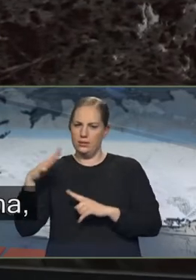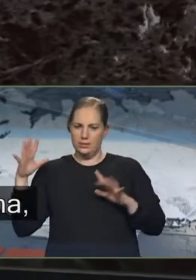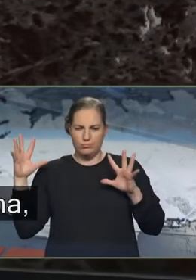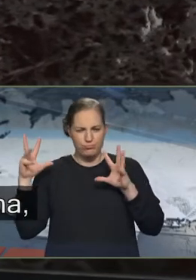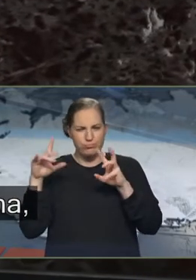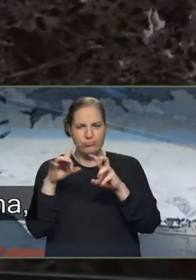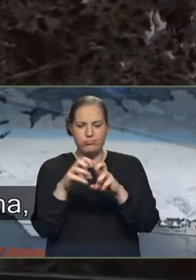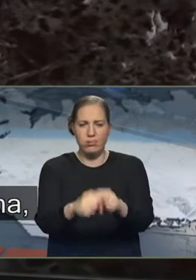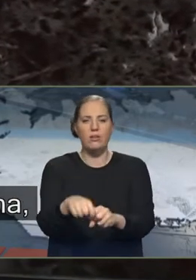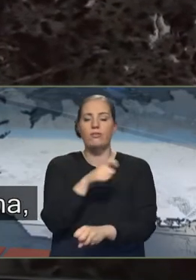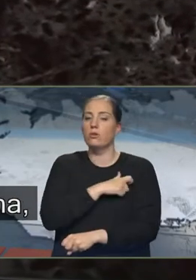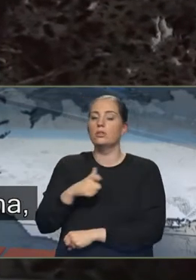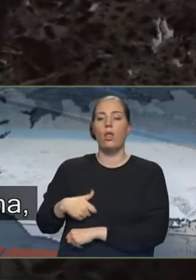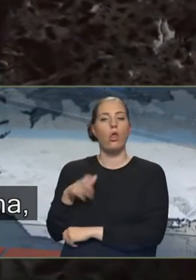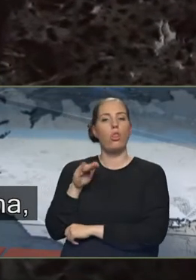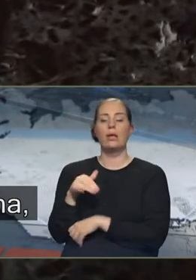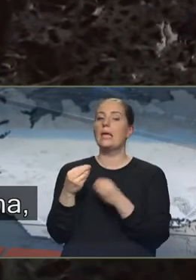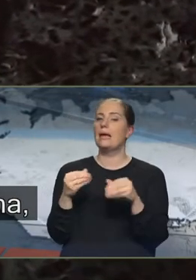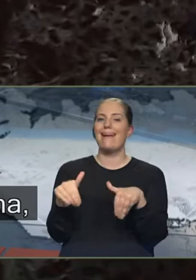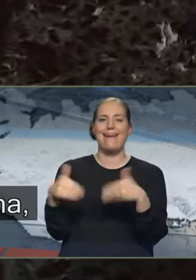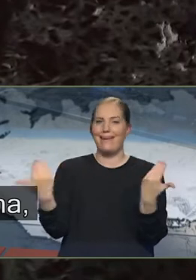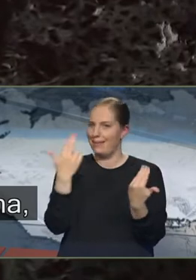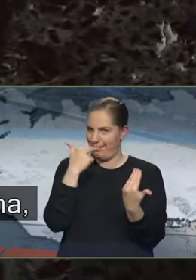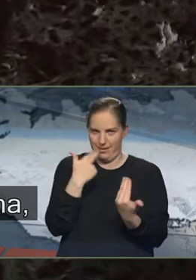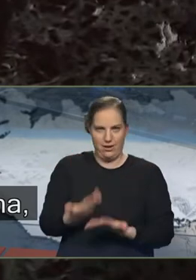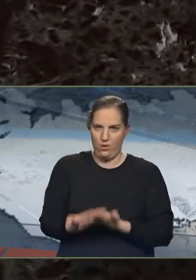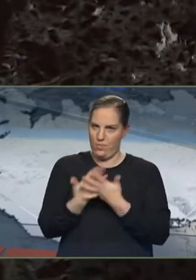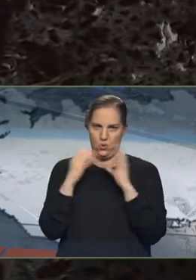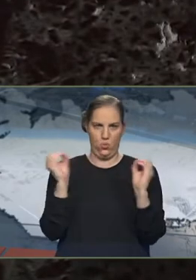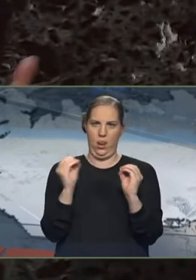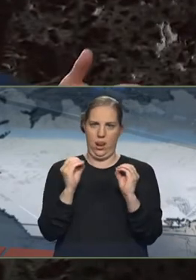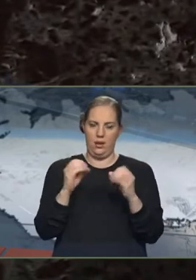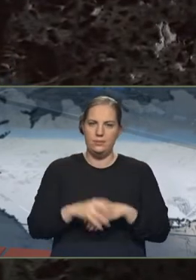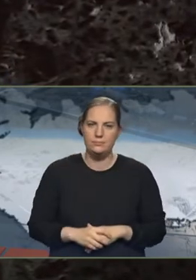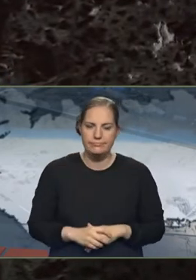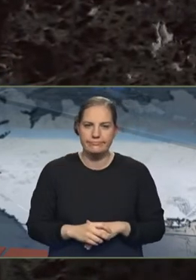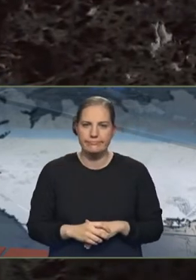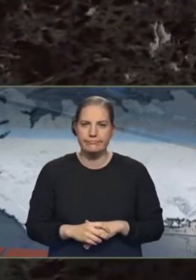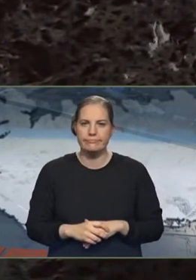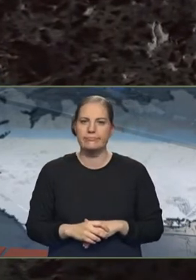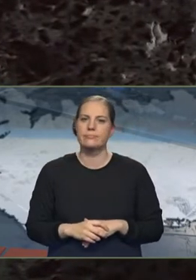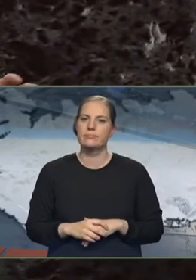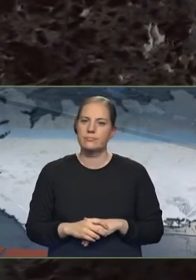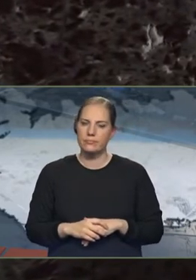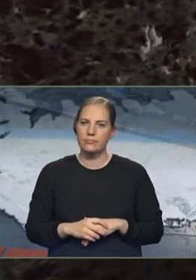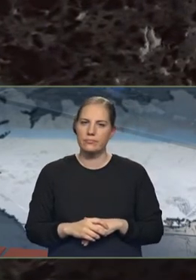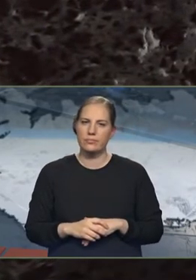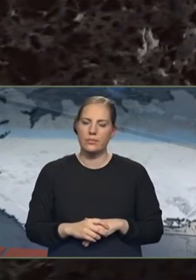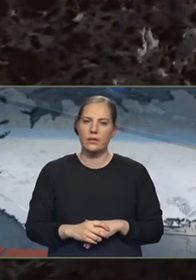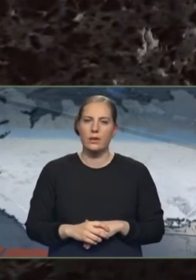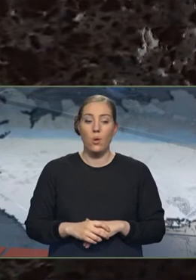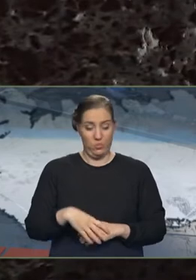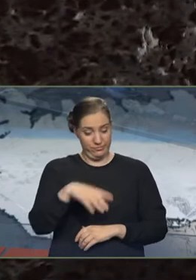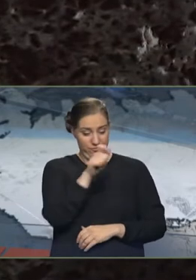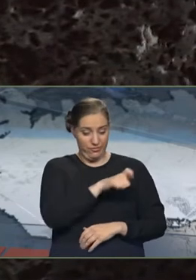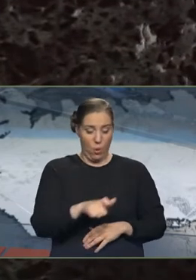did nothing to stop it, nothing to help us. By all accounts from the people that were around him,